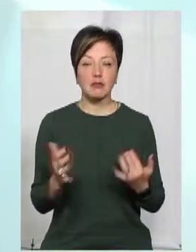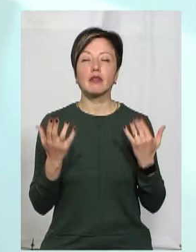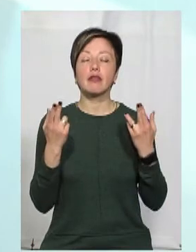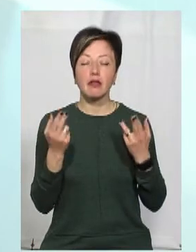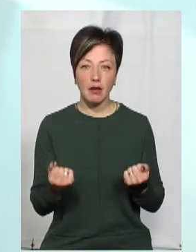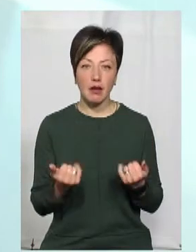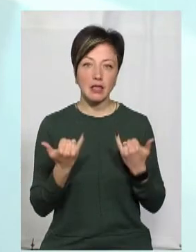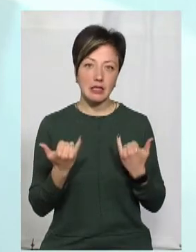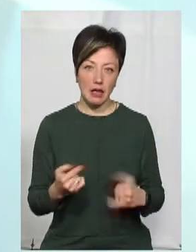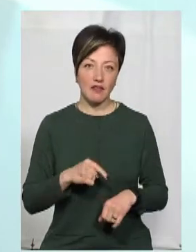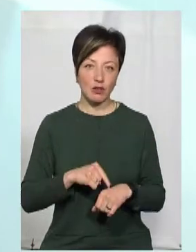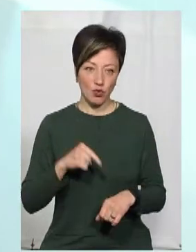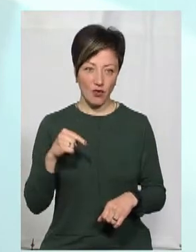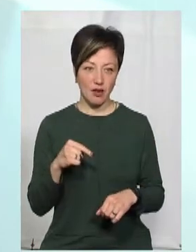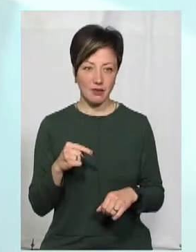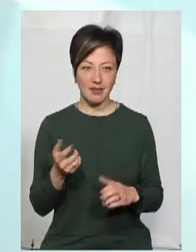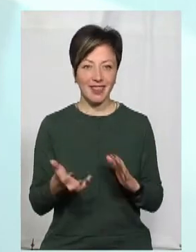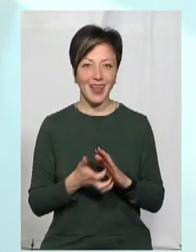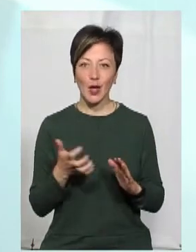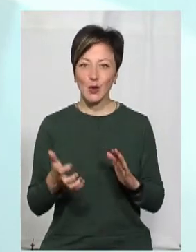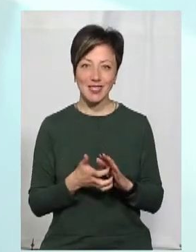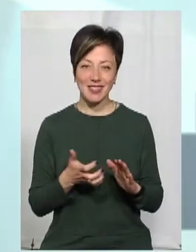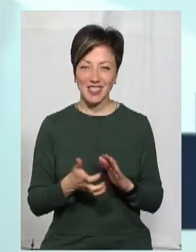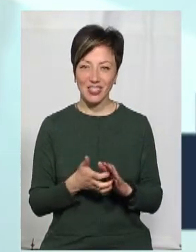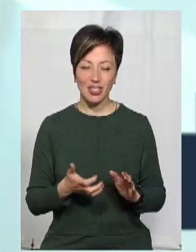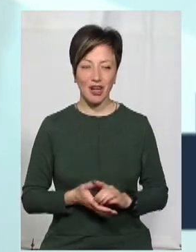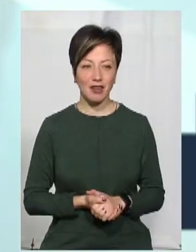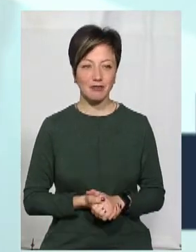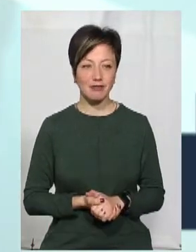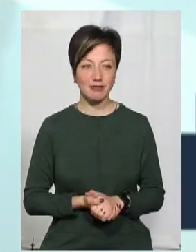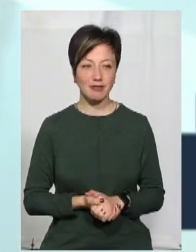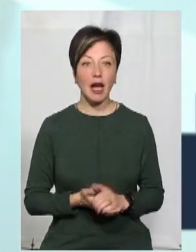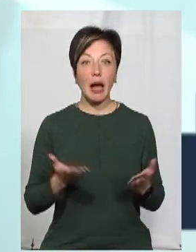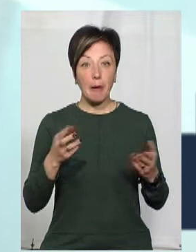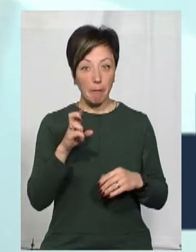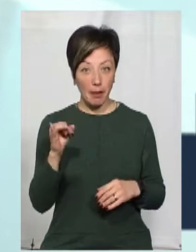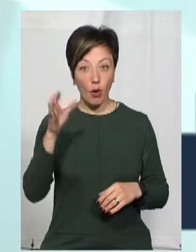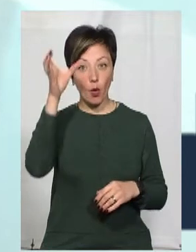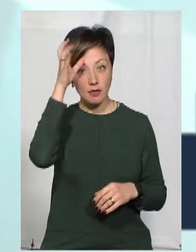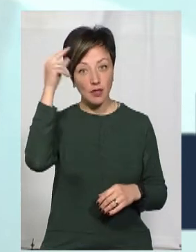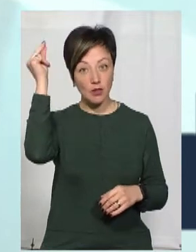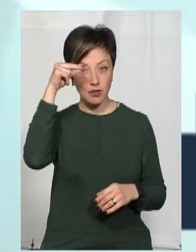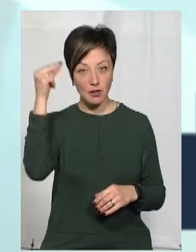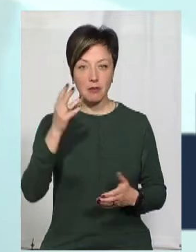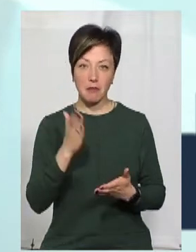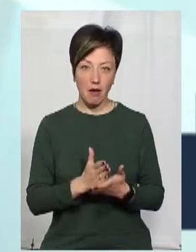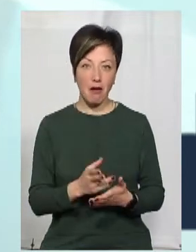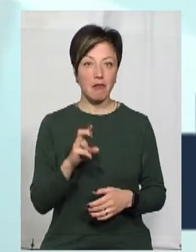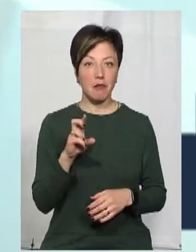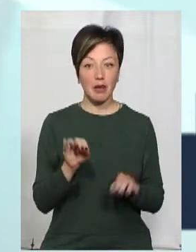і зараз воно не вистачає. Якби я вивчийся, я мав би якийсь свій офіс,